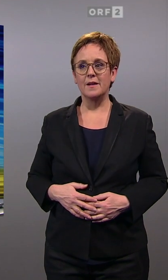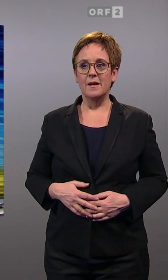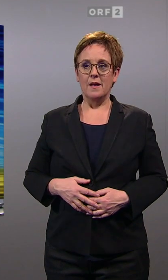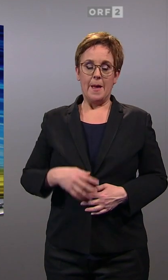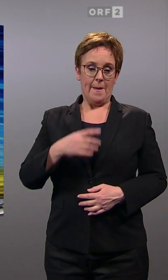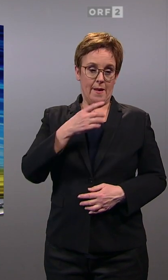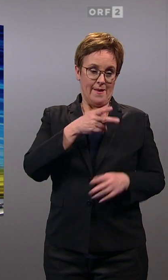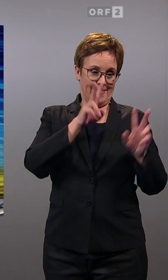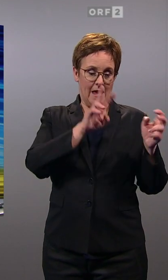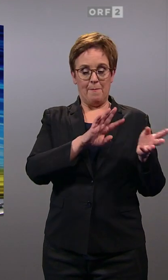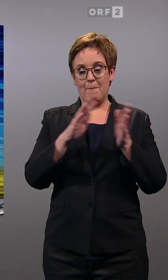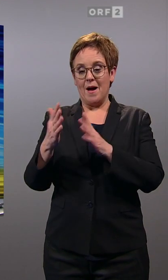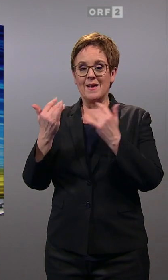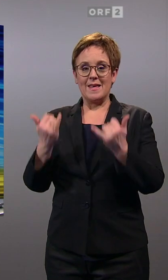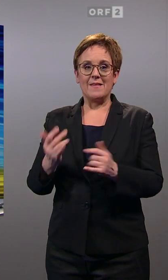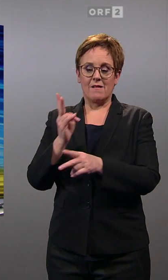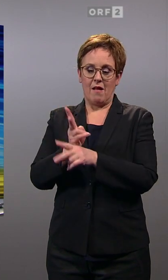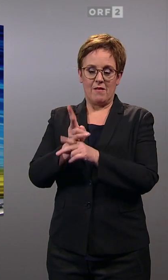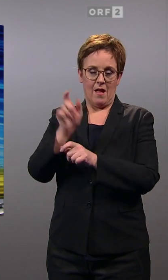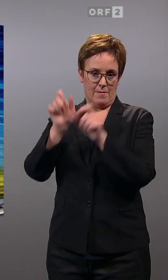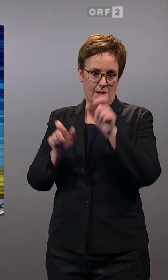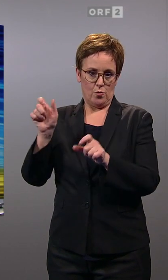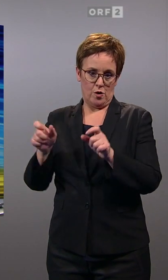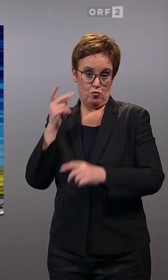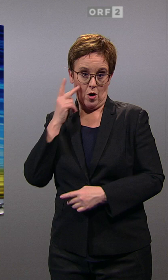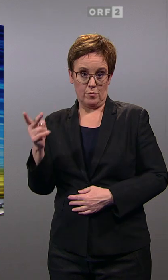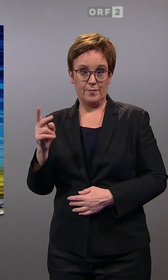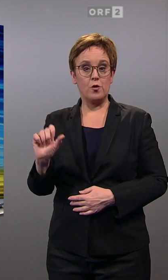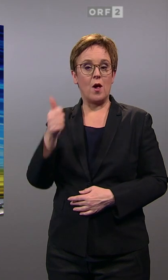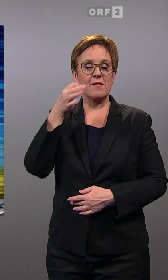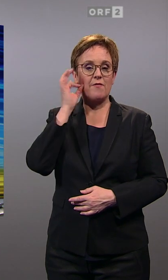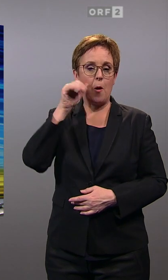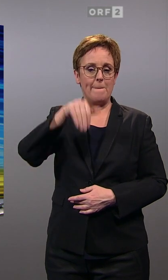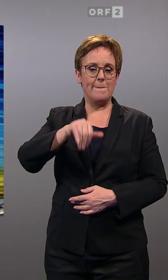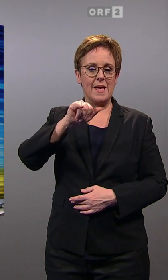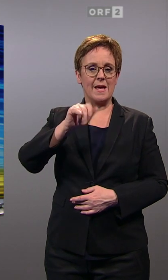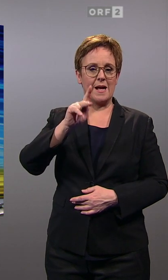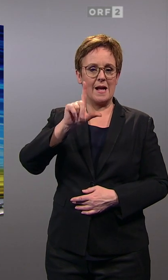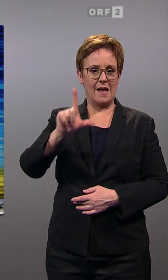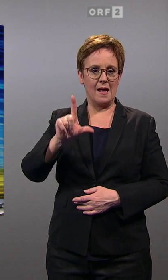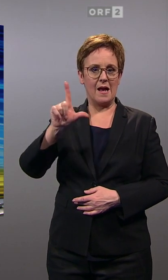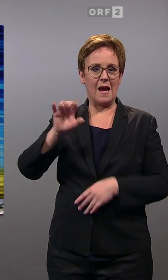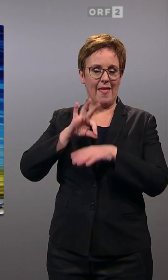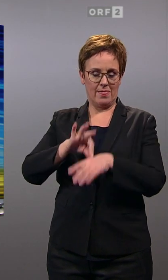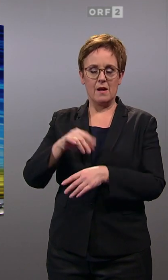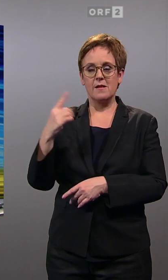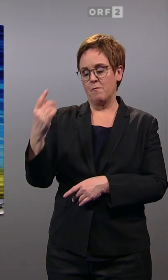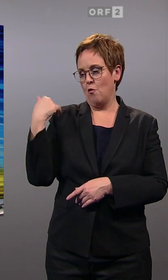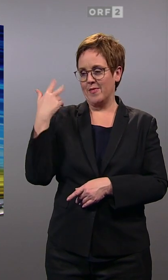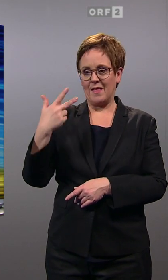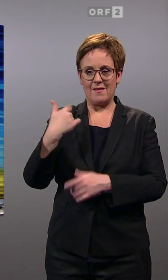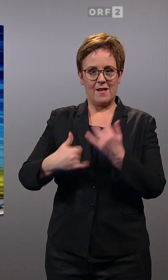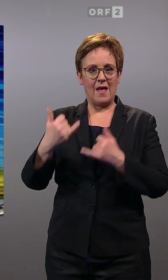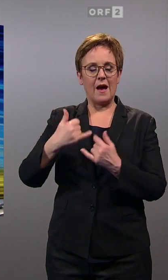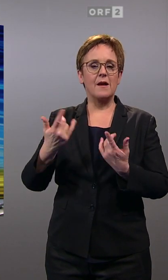den Themen hin zu den Kandidaten. Beginnen wir mit Johanna Mikl-Leitner. Vor 30 Jahren hat die aktuelle Landeshauptfrau und